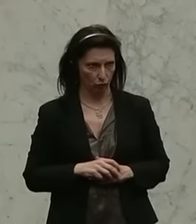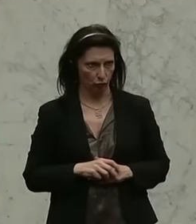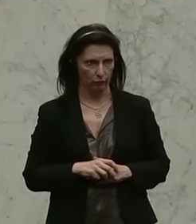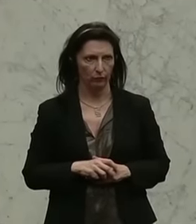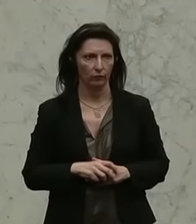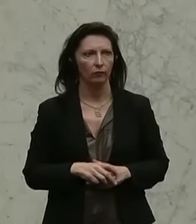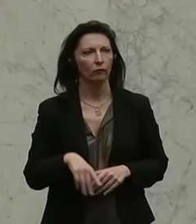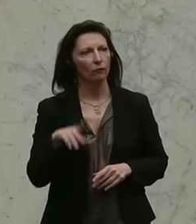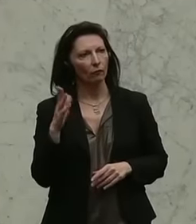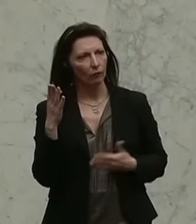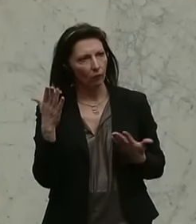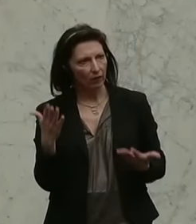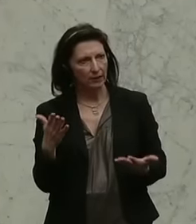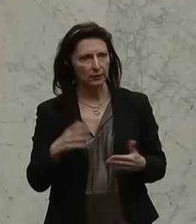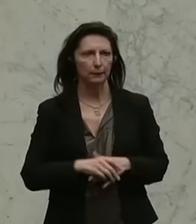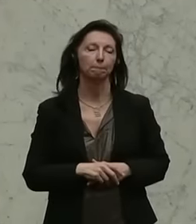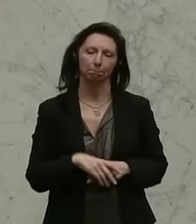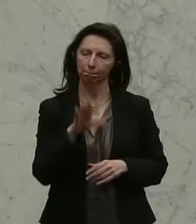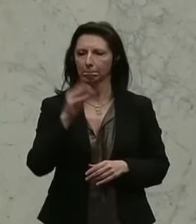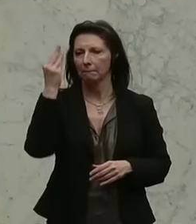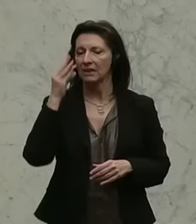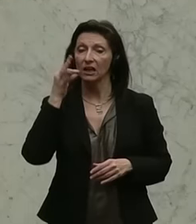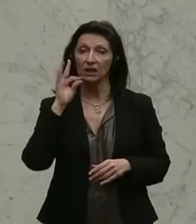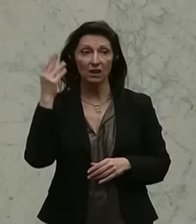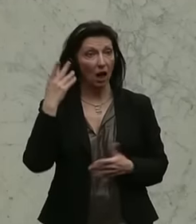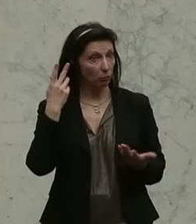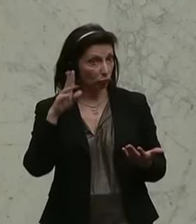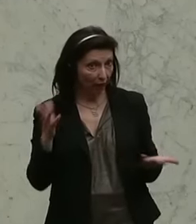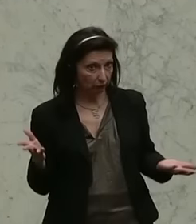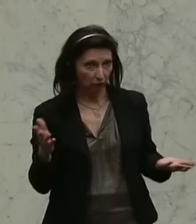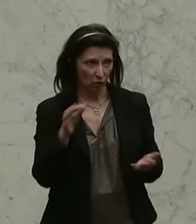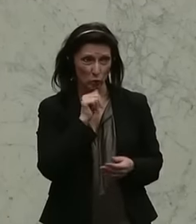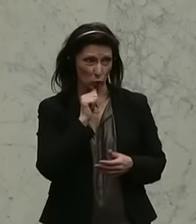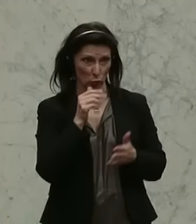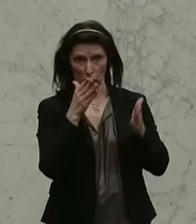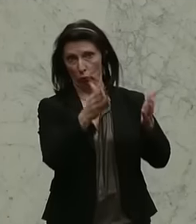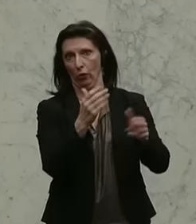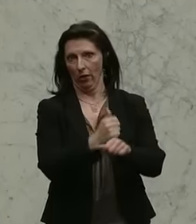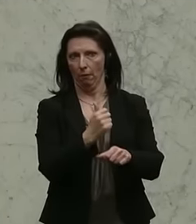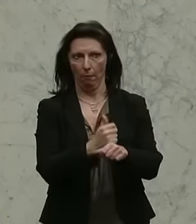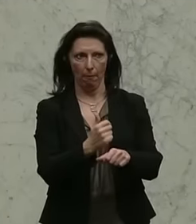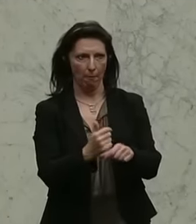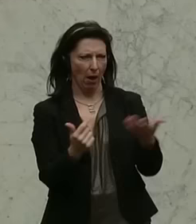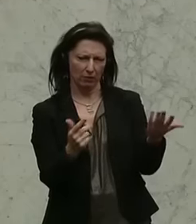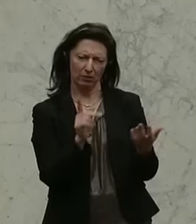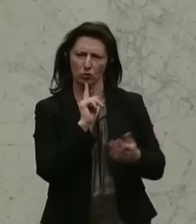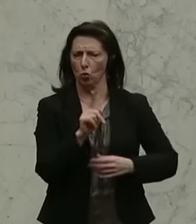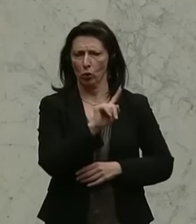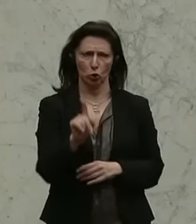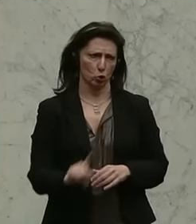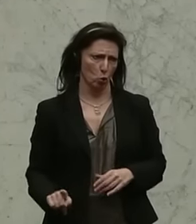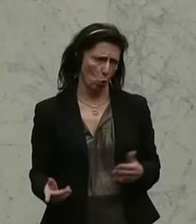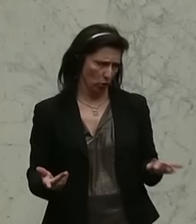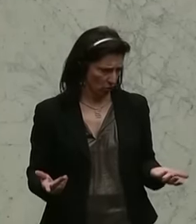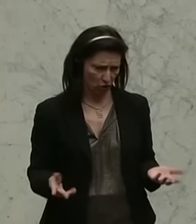Und das, werte Damen und Herren, was die Grünen hier vollziehen, das ist meines Erachtens blanker Zynismus und wahrlich